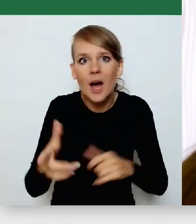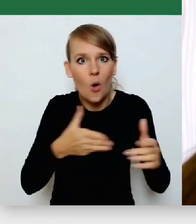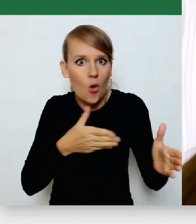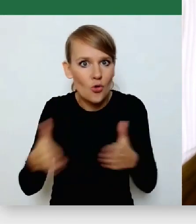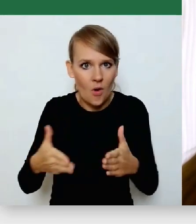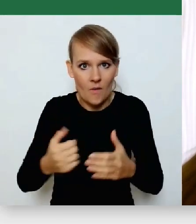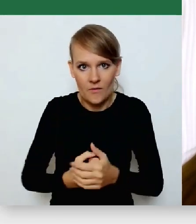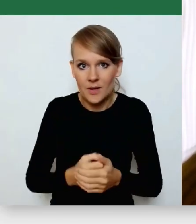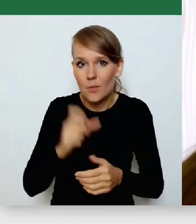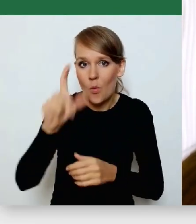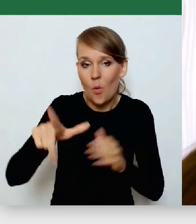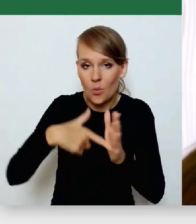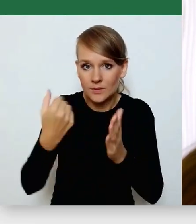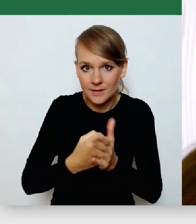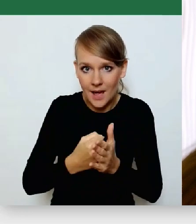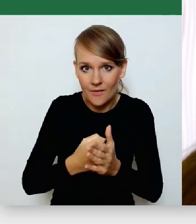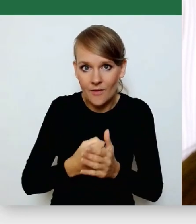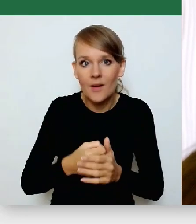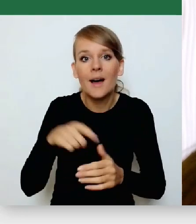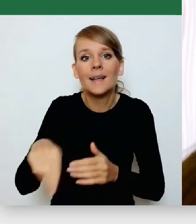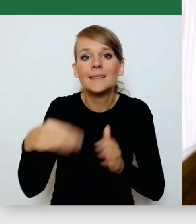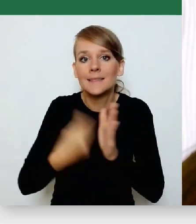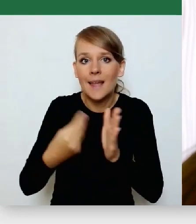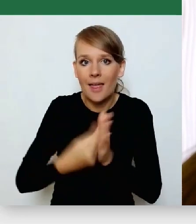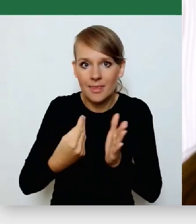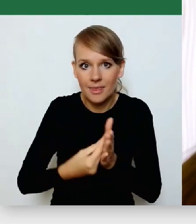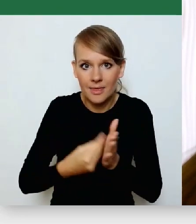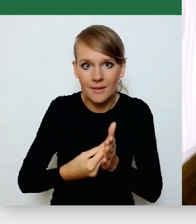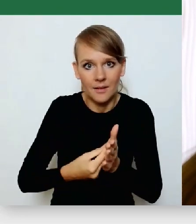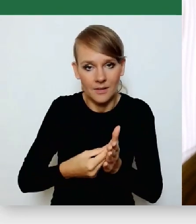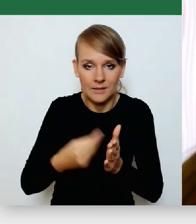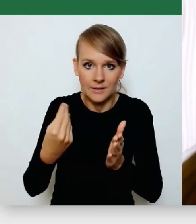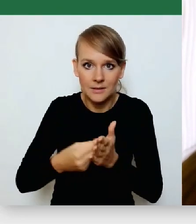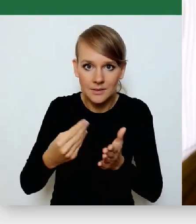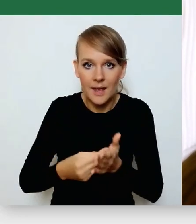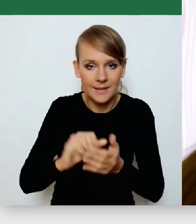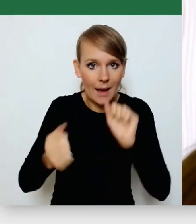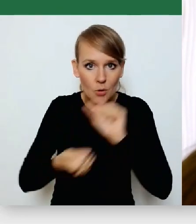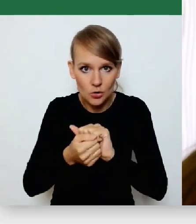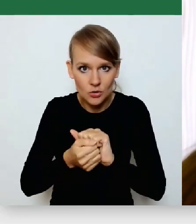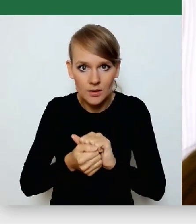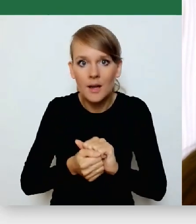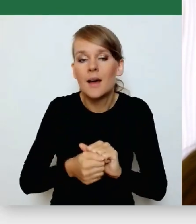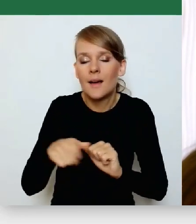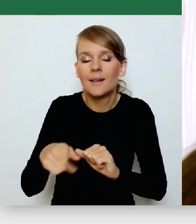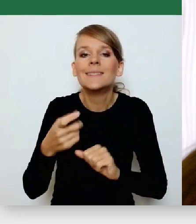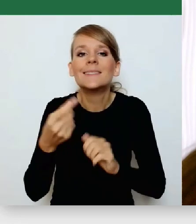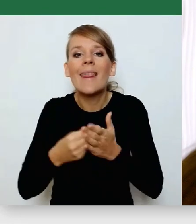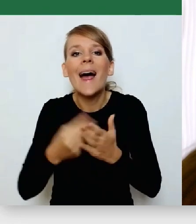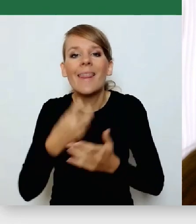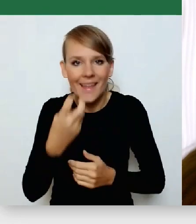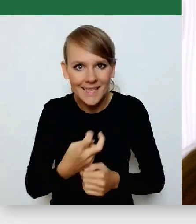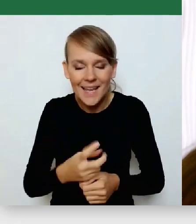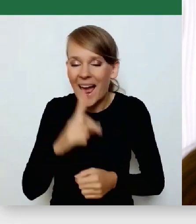ustawa o zamrożeniu cen, ale wystarczy moment cen energii, ale wystarczy moment